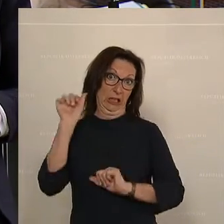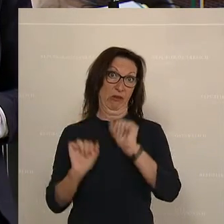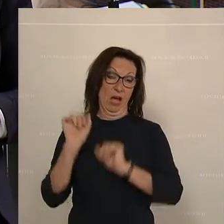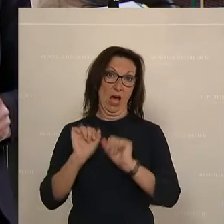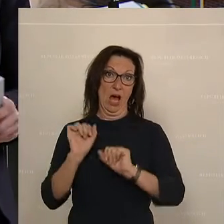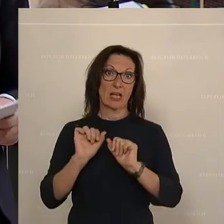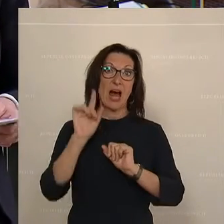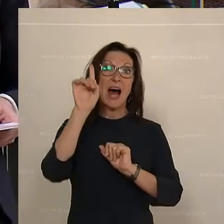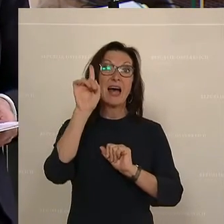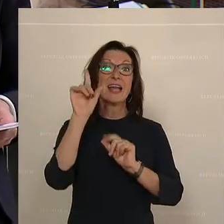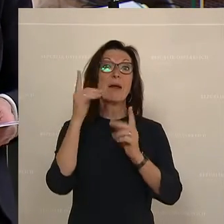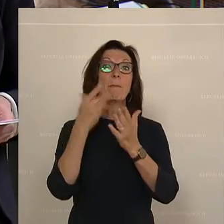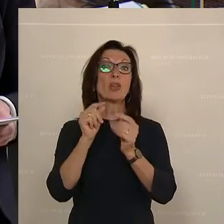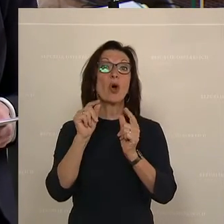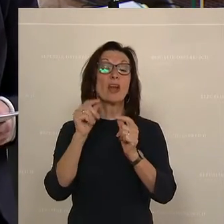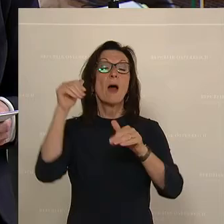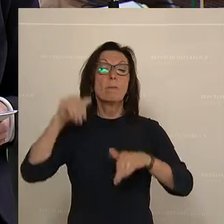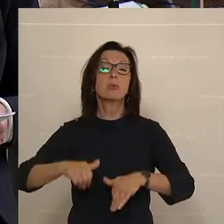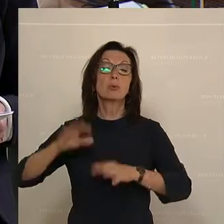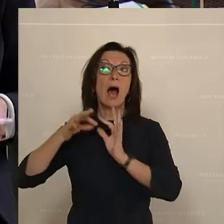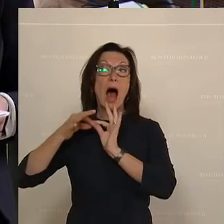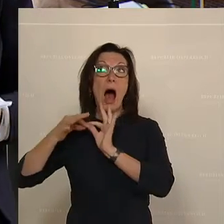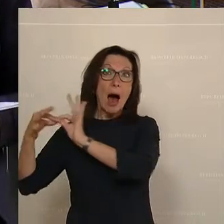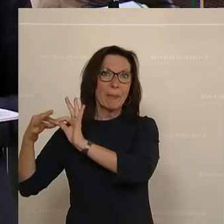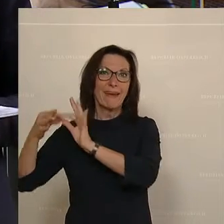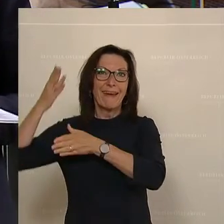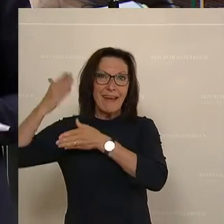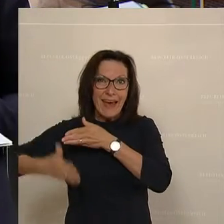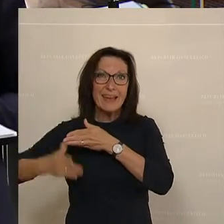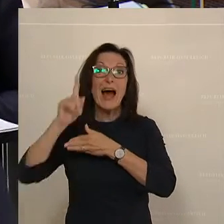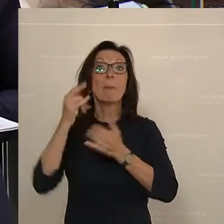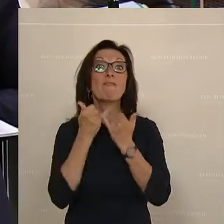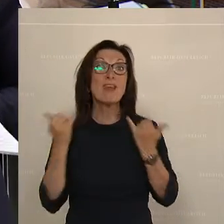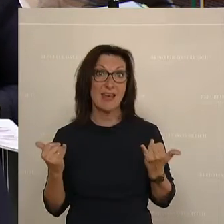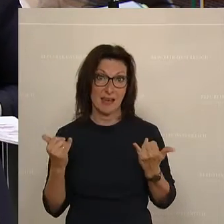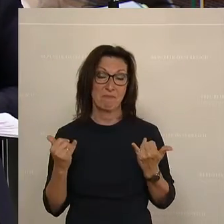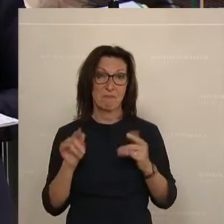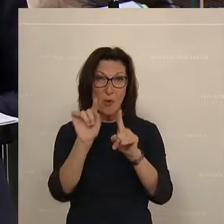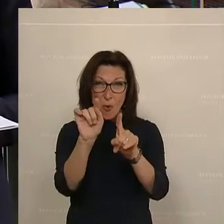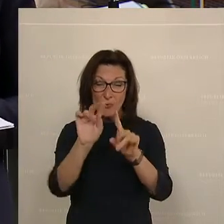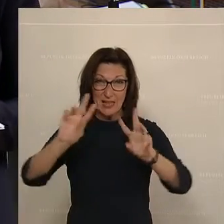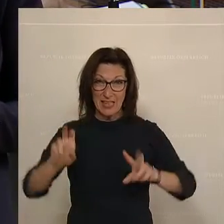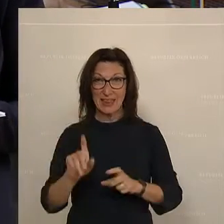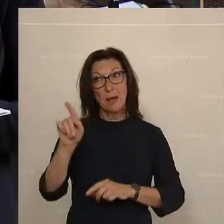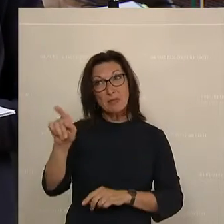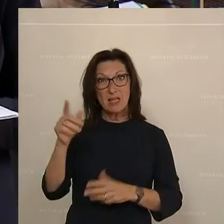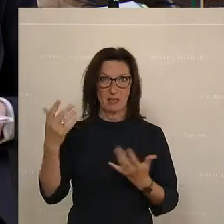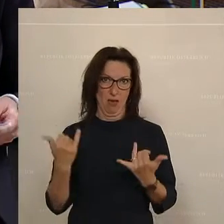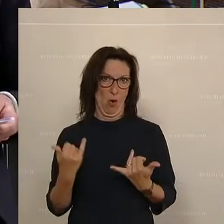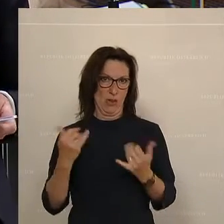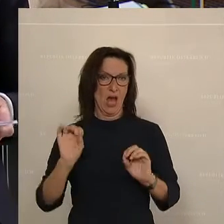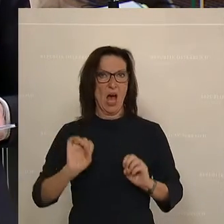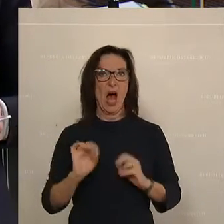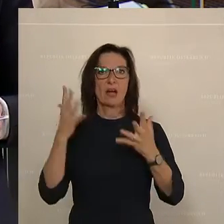wir müssen über das Wie sprechen. Und Sie haben ja genau dieses Thema heute auch, oder diese Frage heute auch zum Thema dieser aktuellen